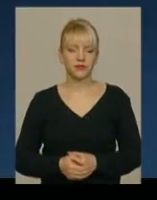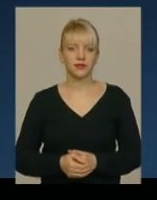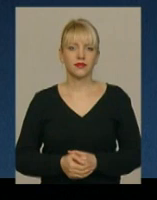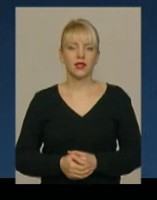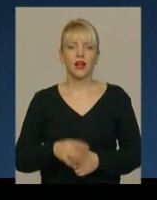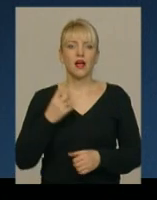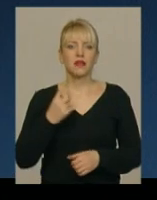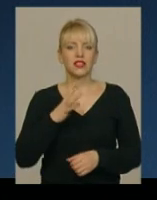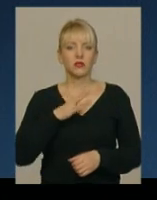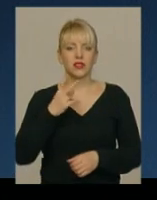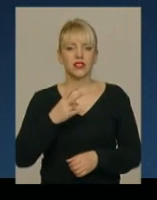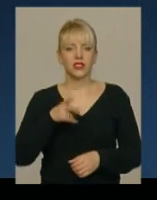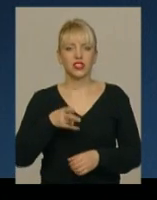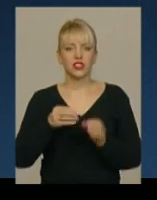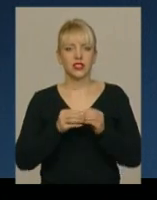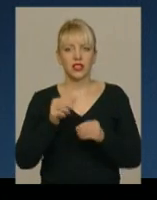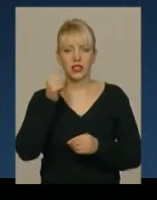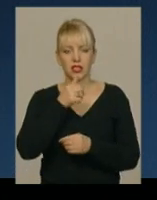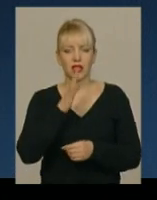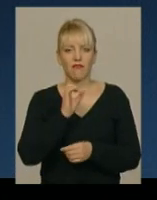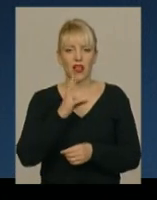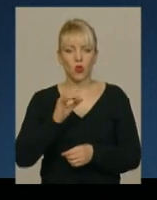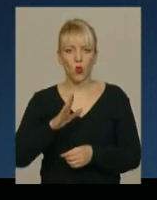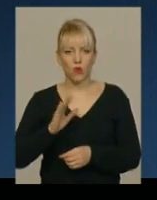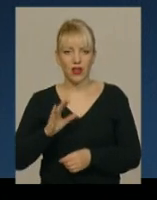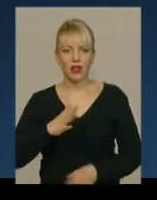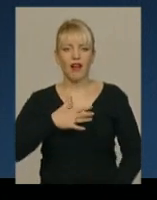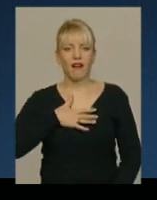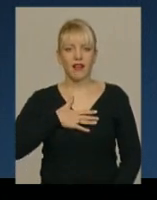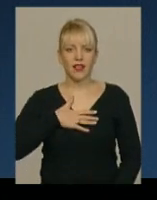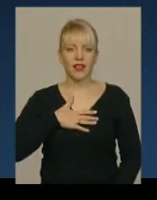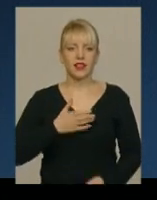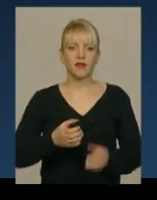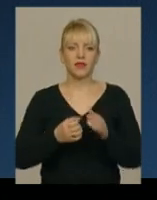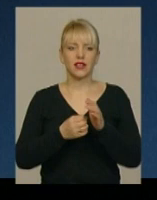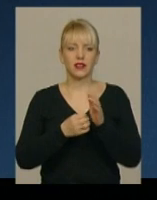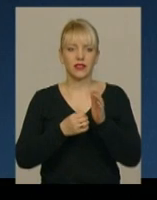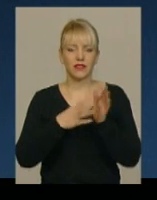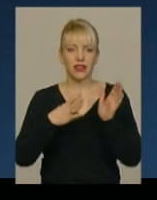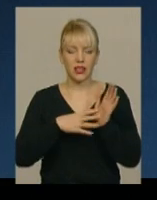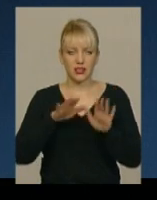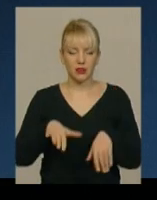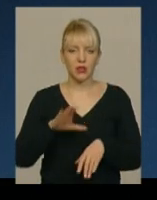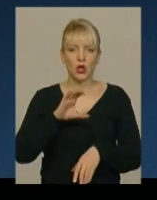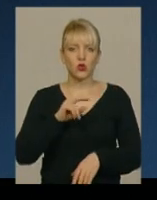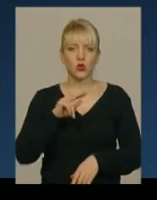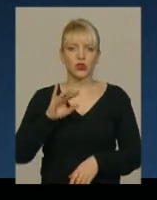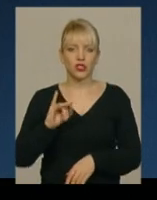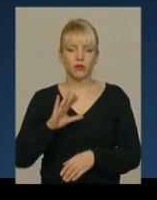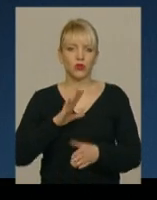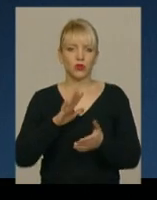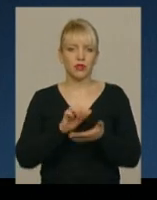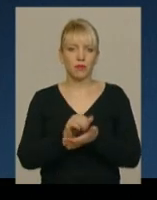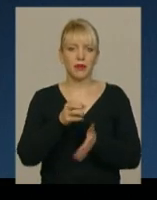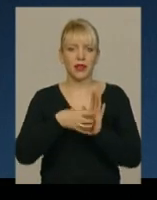Перша була 2010 рік, Ванкувер, Канада – 19 місце, потім Сочі було 15